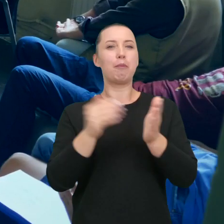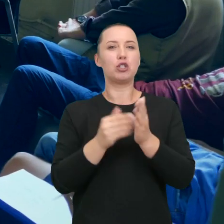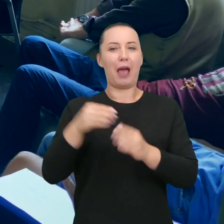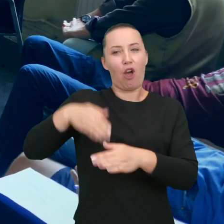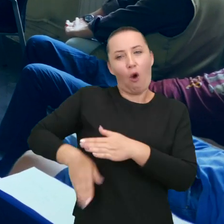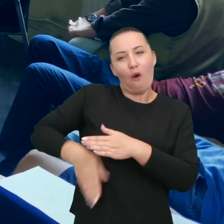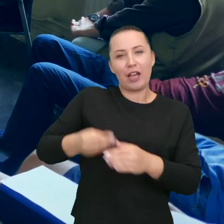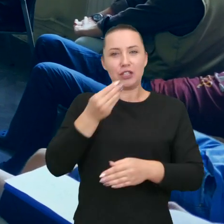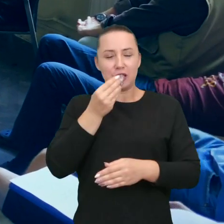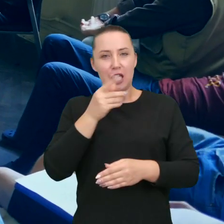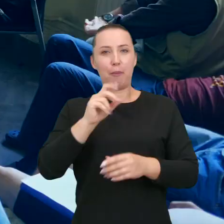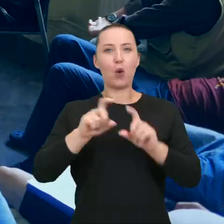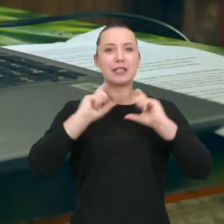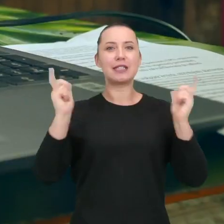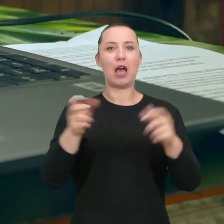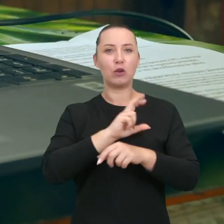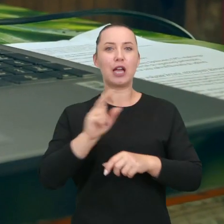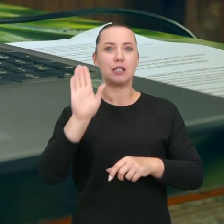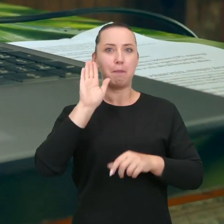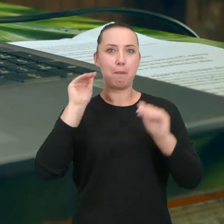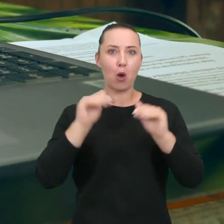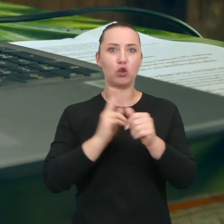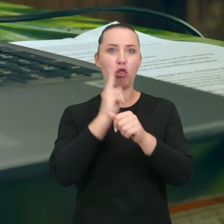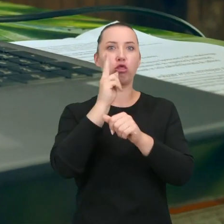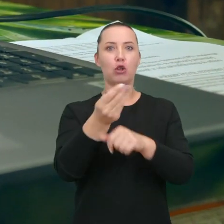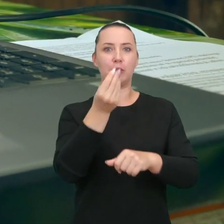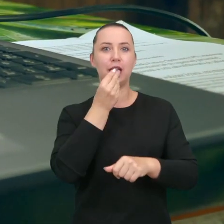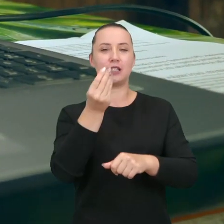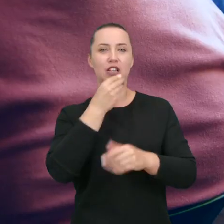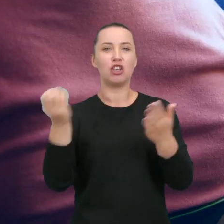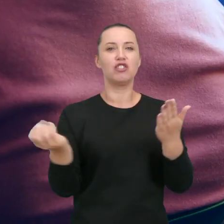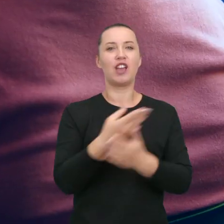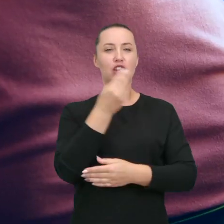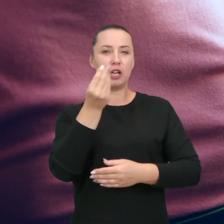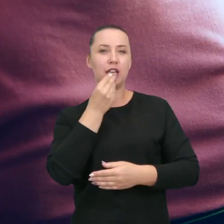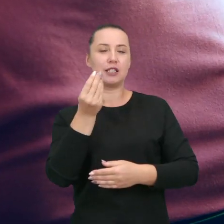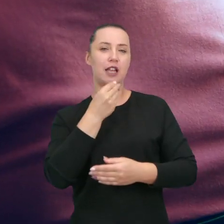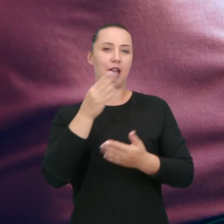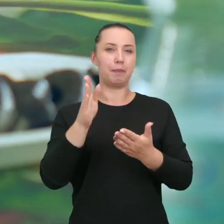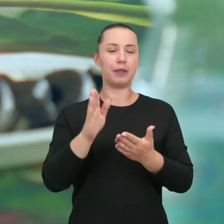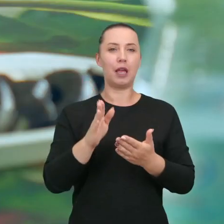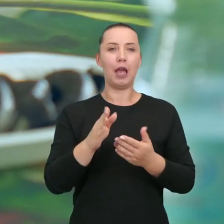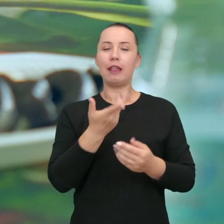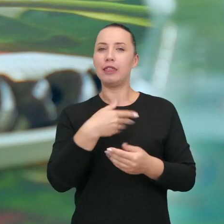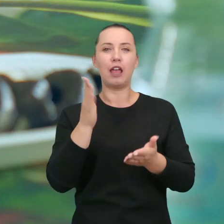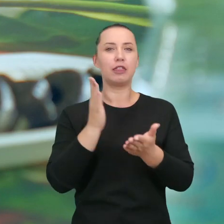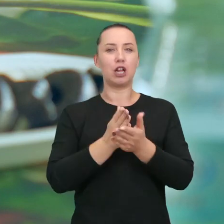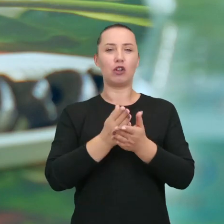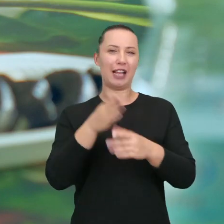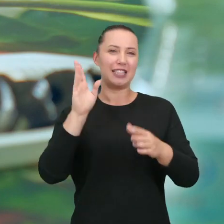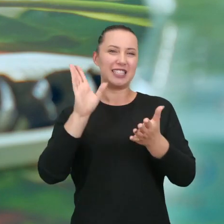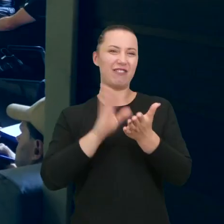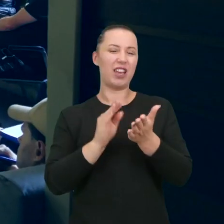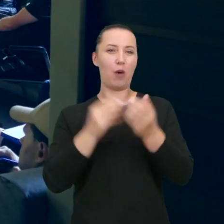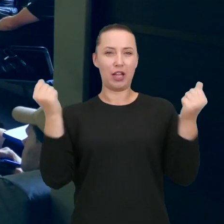wychowania po kontach. Mają stały dostęp do jedzenia, stały dostęp do ciekawych, świeżych produktów. Oprócz tej normalnej